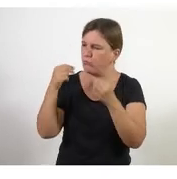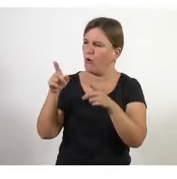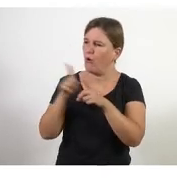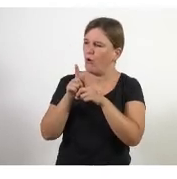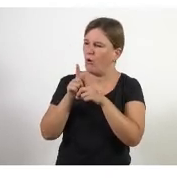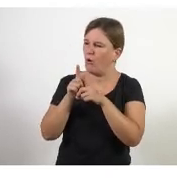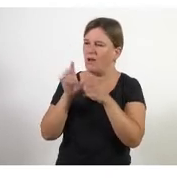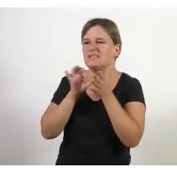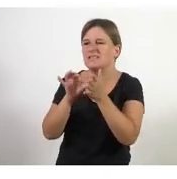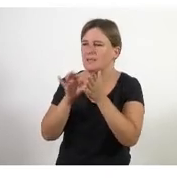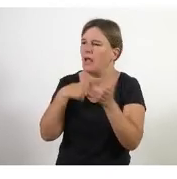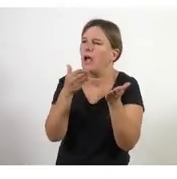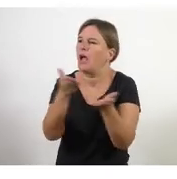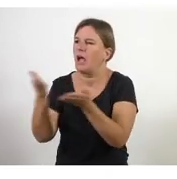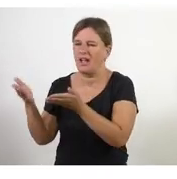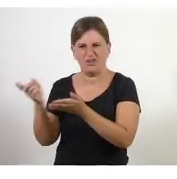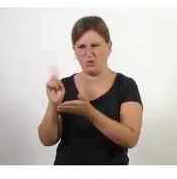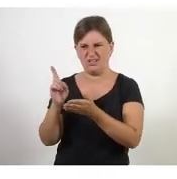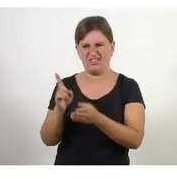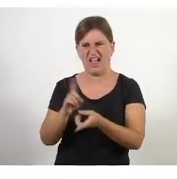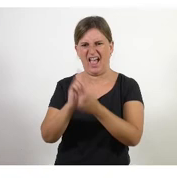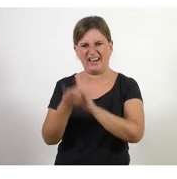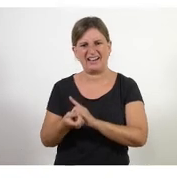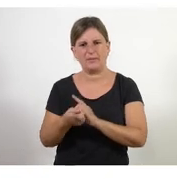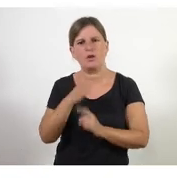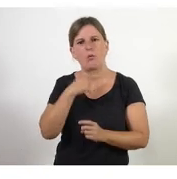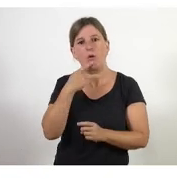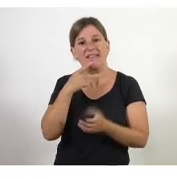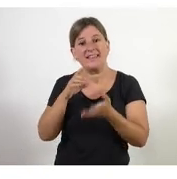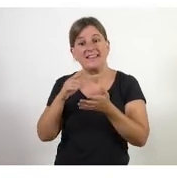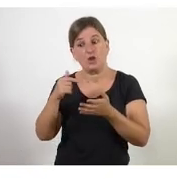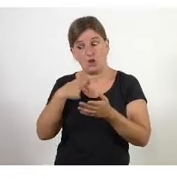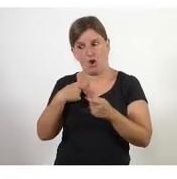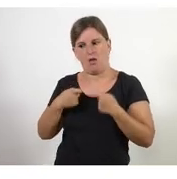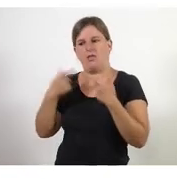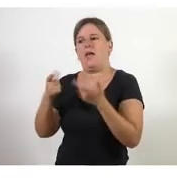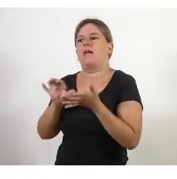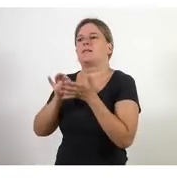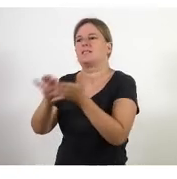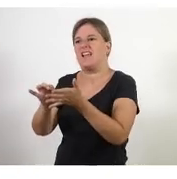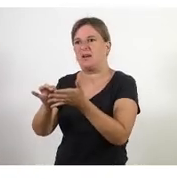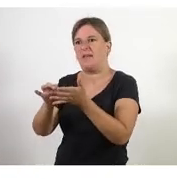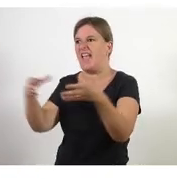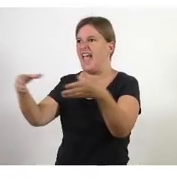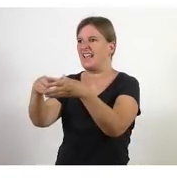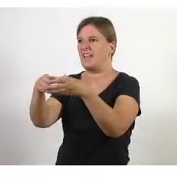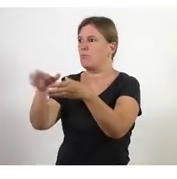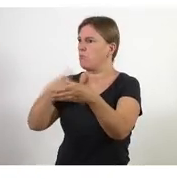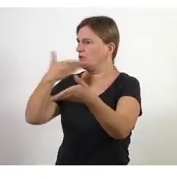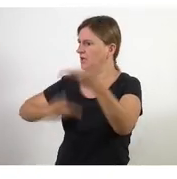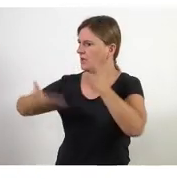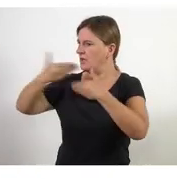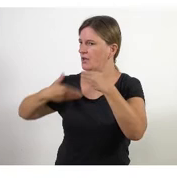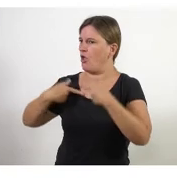servilismes de fet és totalment oposat és un líder al servei de l'equip és un facilitador